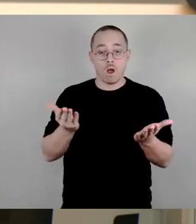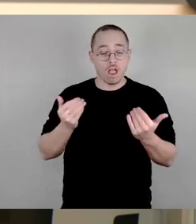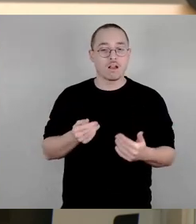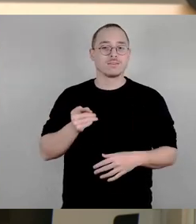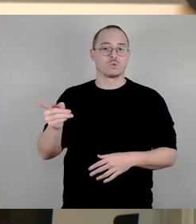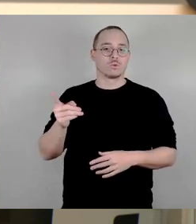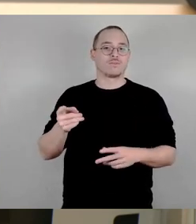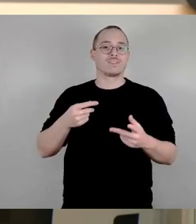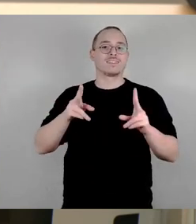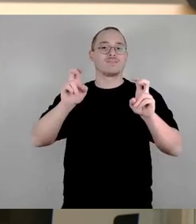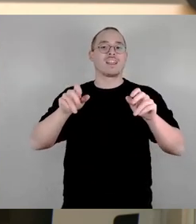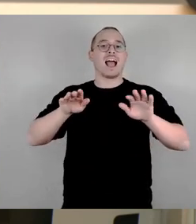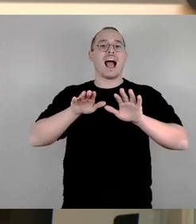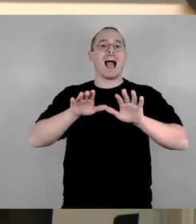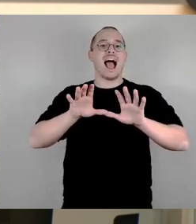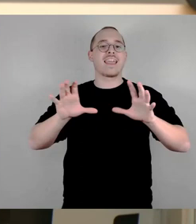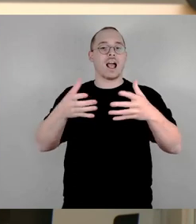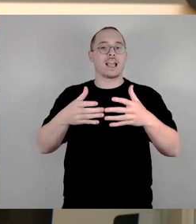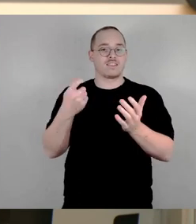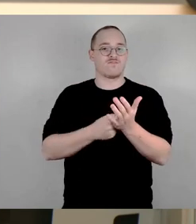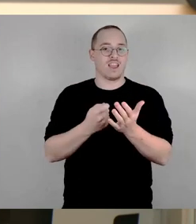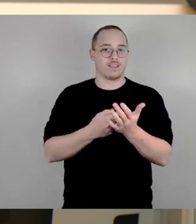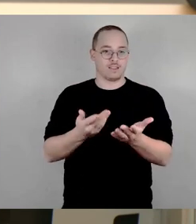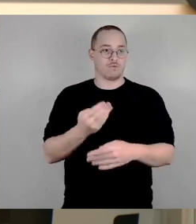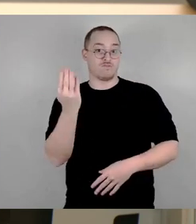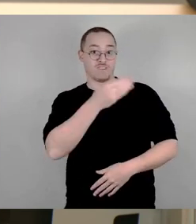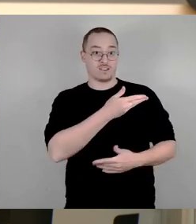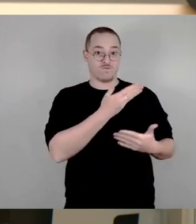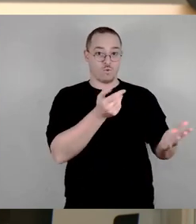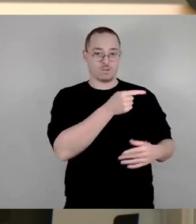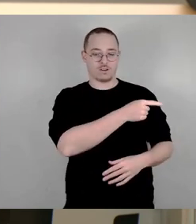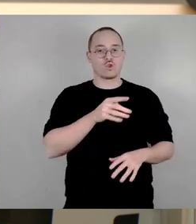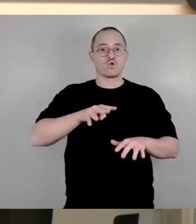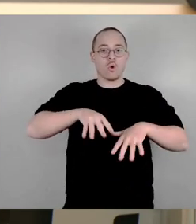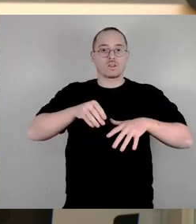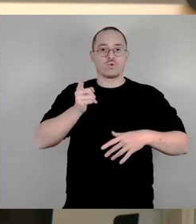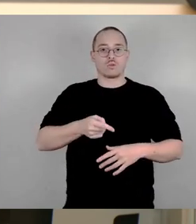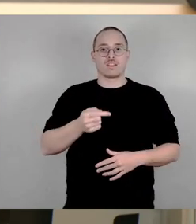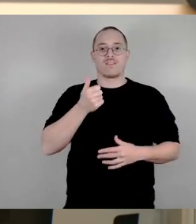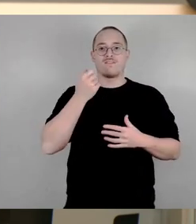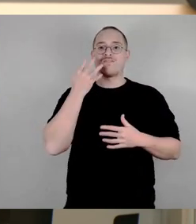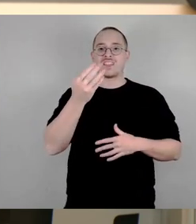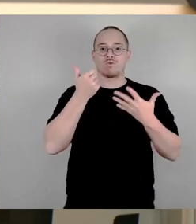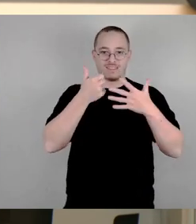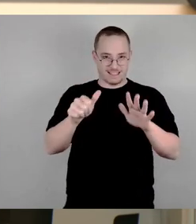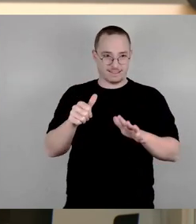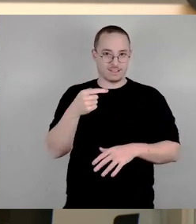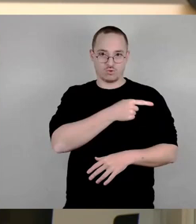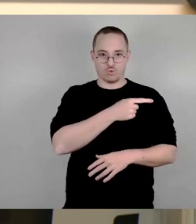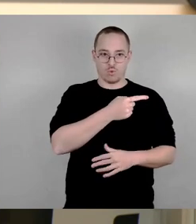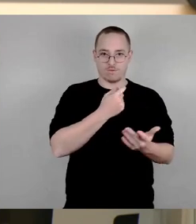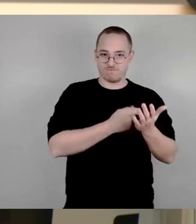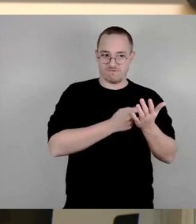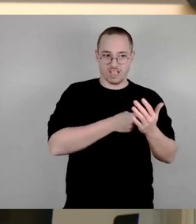Westen werden die Grundstücke nach ihrem Wert von 1964 berücksichtigt, in den ostdeutschen Ländern sogar nach den alten Werten aus dem Jahr